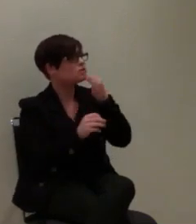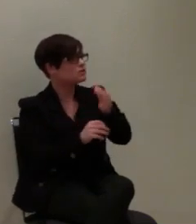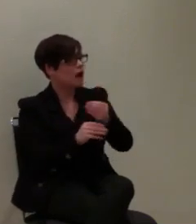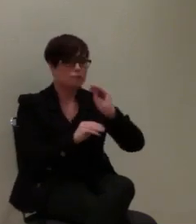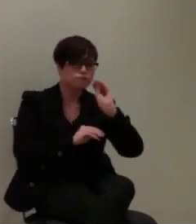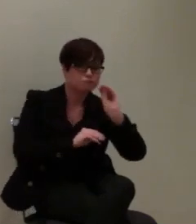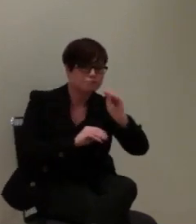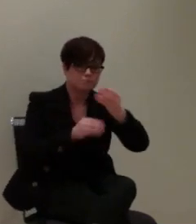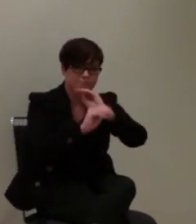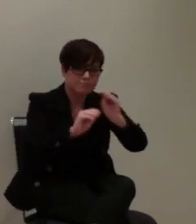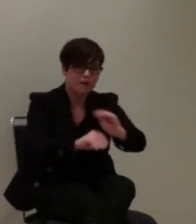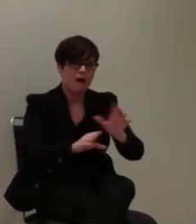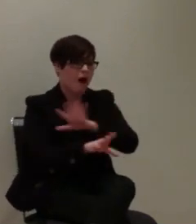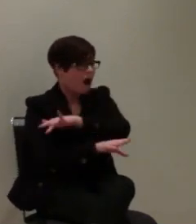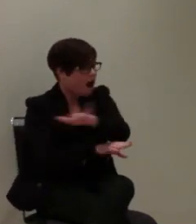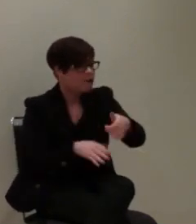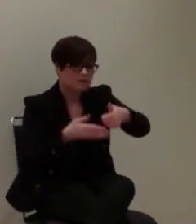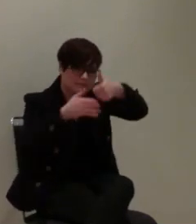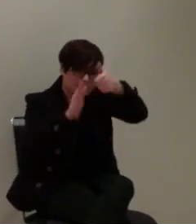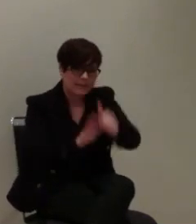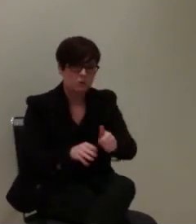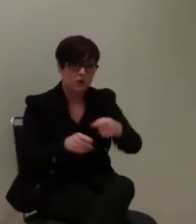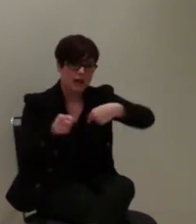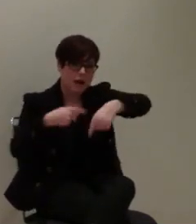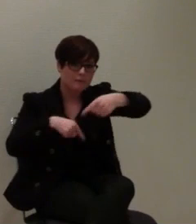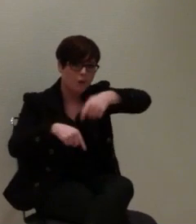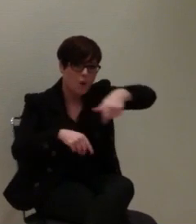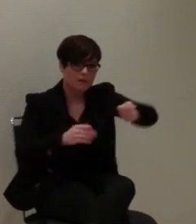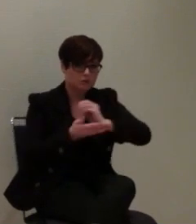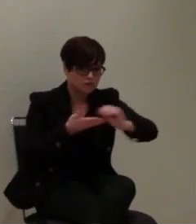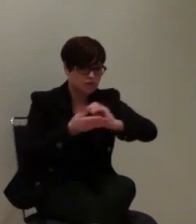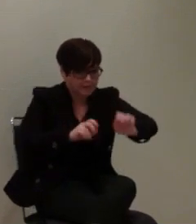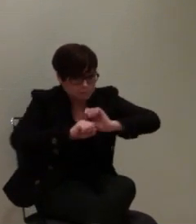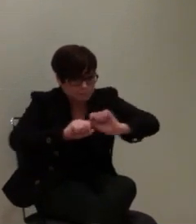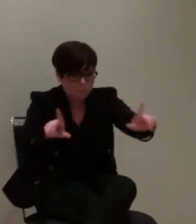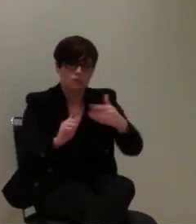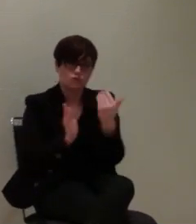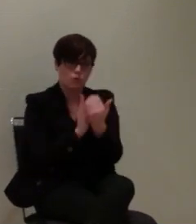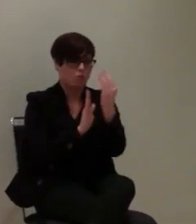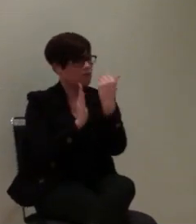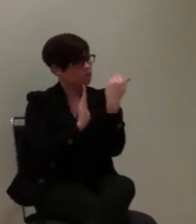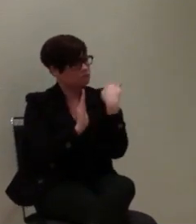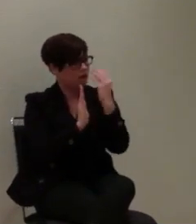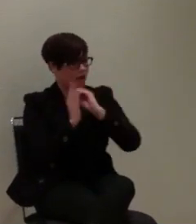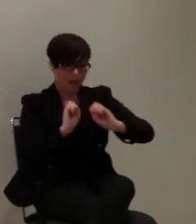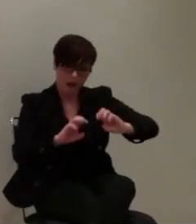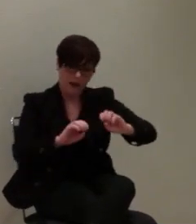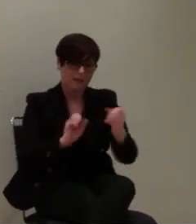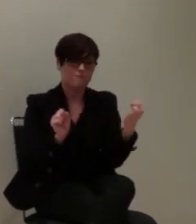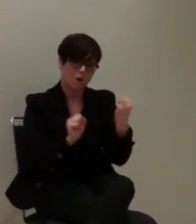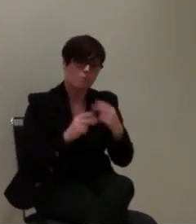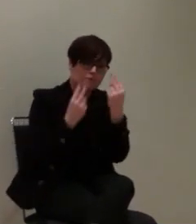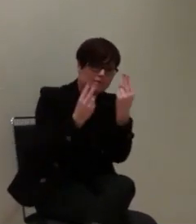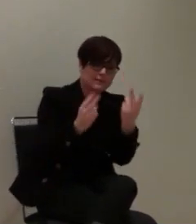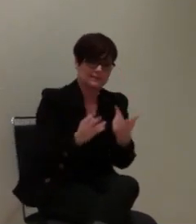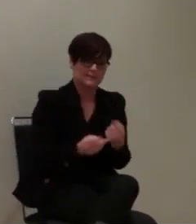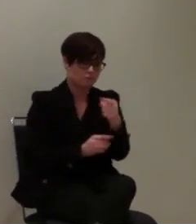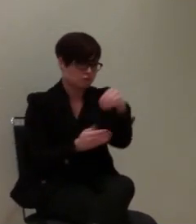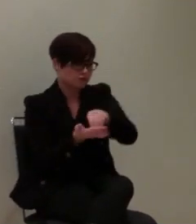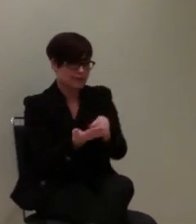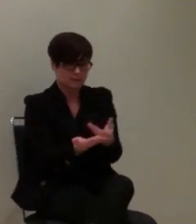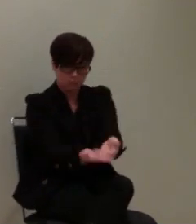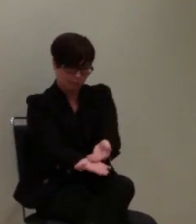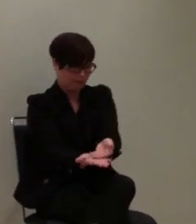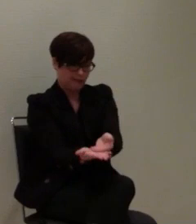gemacht. Wir haben alle 612 Bundestagsabgeordneten angeschrieben und haben ihnen erklärt, warum das, was da drin steht, ausgemachter Unsinn